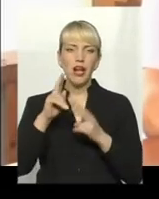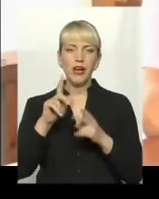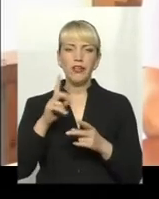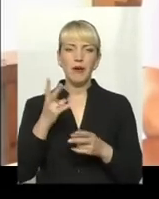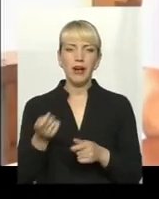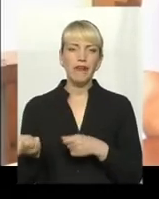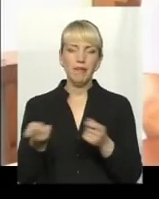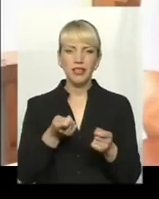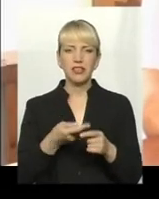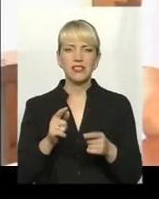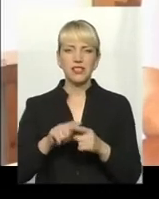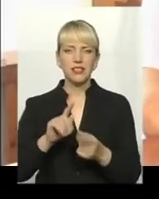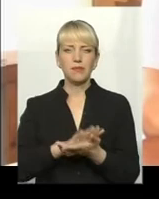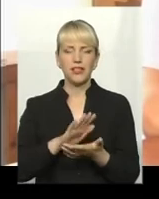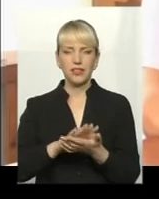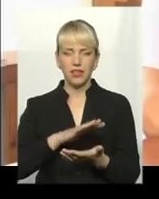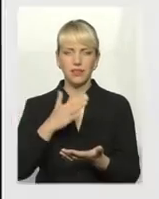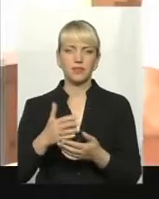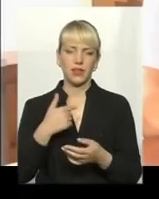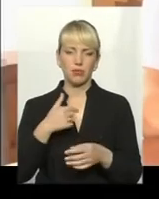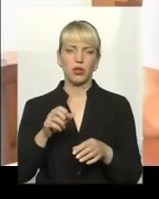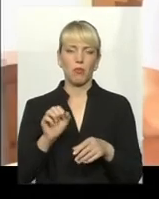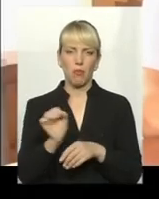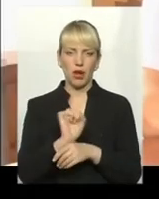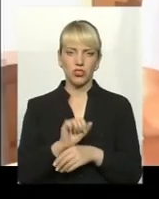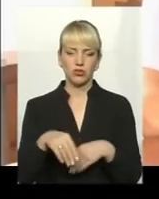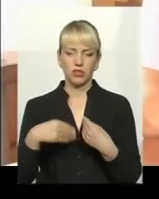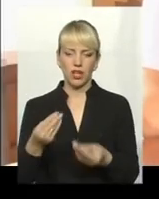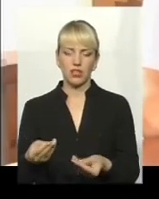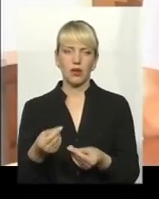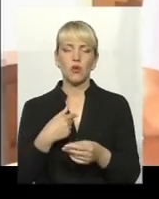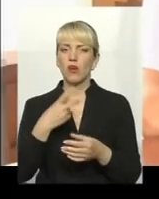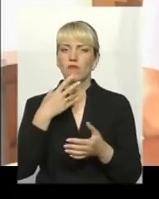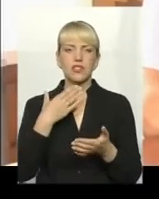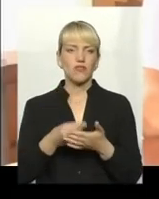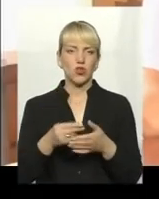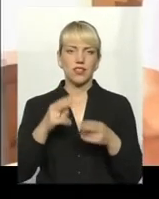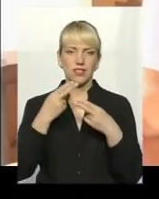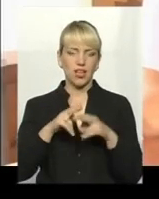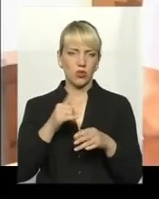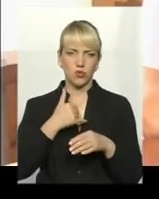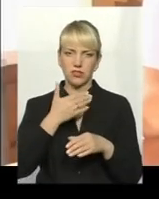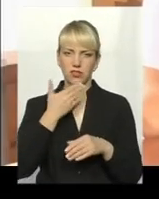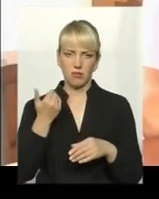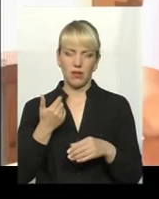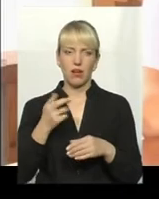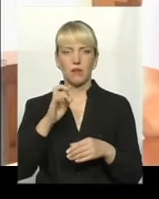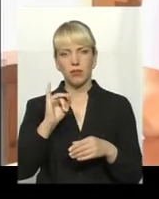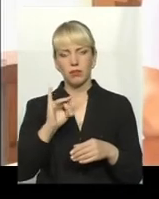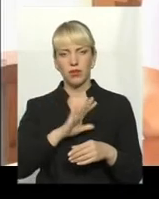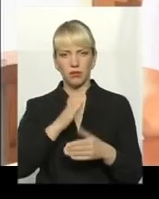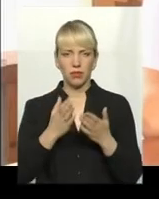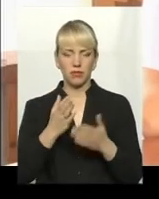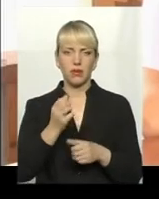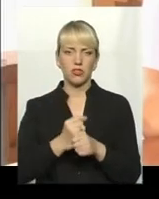ми пускаємо машину і вивозимо на свалку. Свої техніки в нас зовсім немає. Якби була техніка, працювала комунальна господарство,